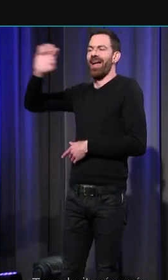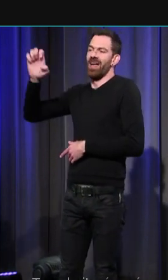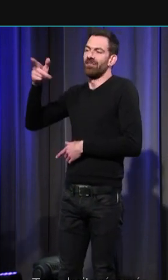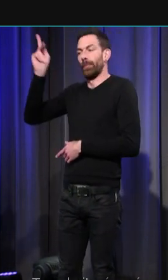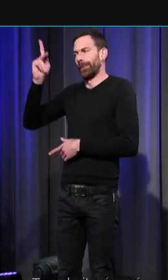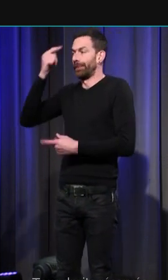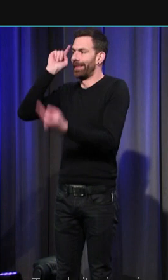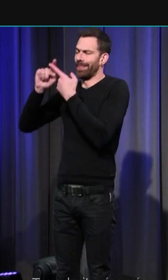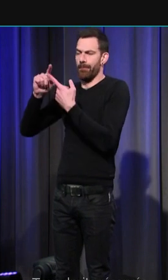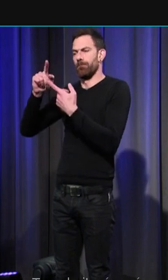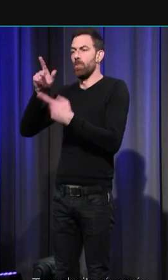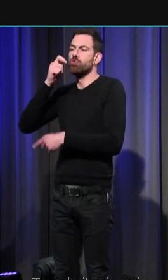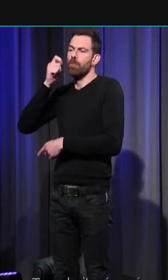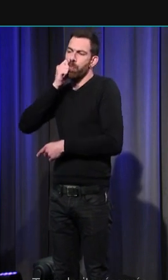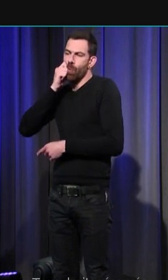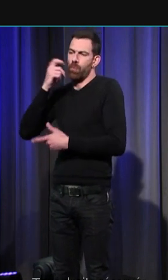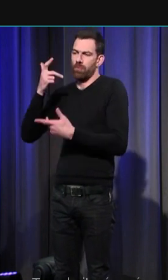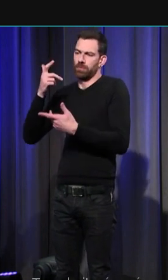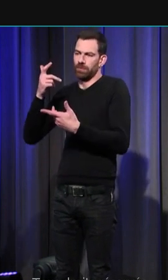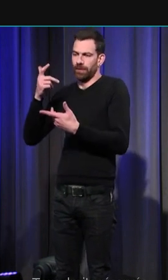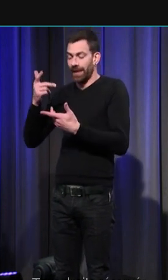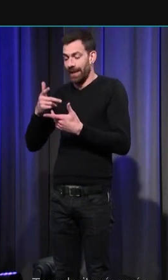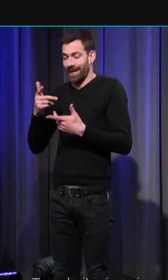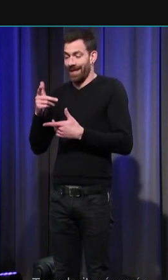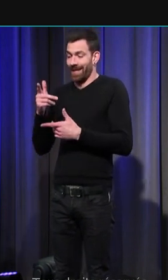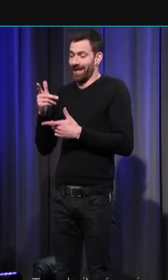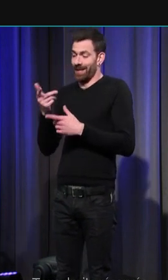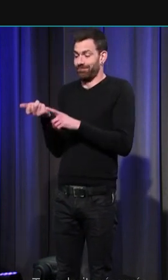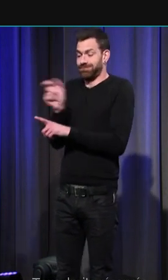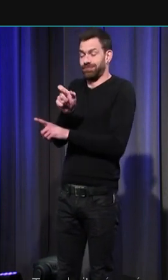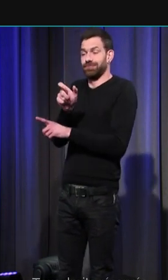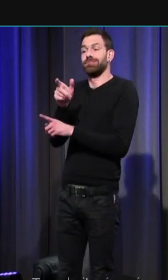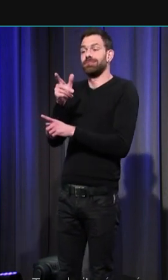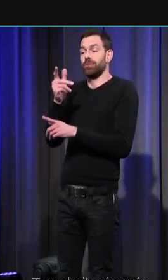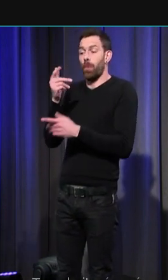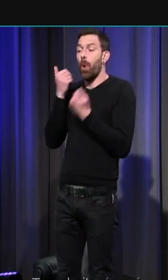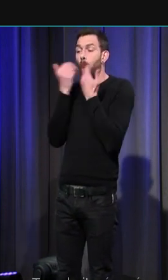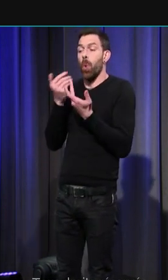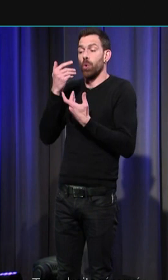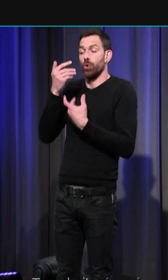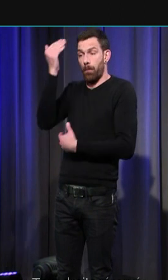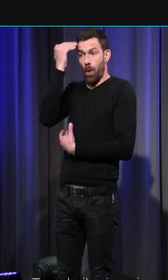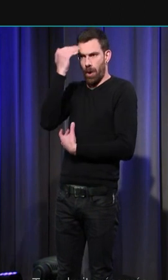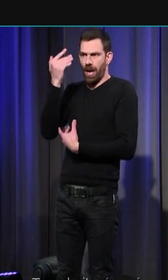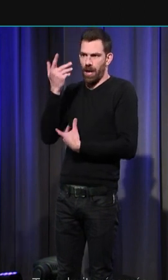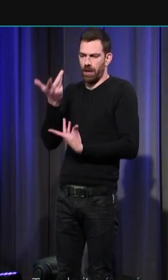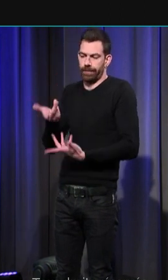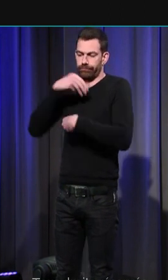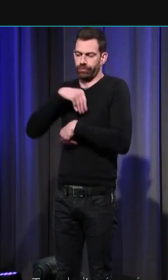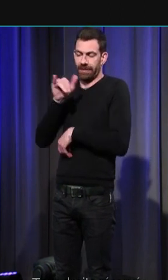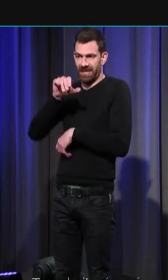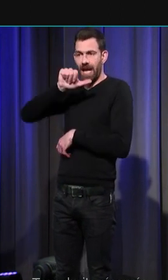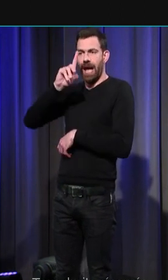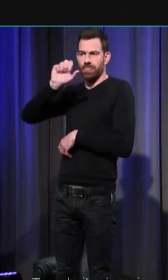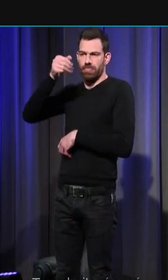charnelle de l'humanité et la honte morale ici qui est assumée par Adam. Pour l'Église